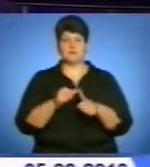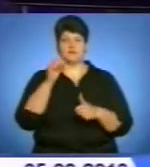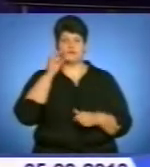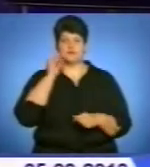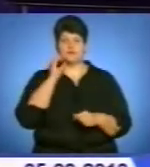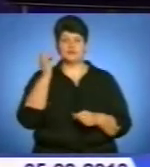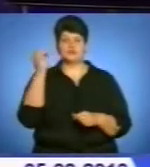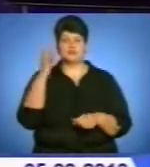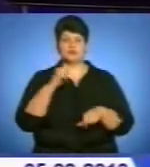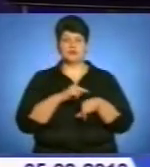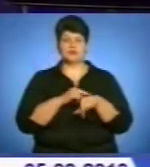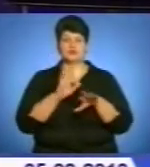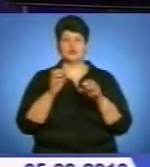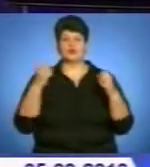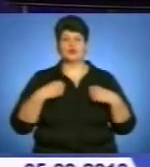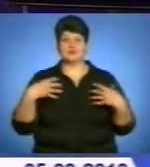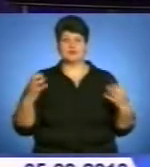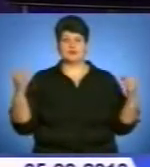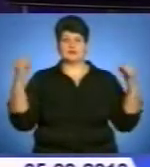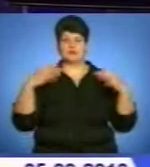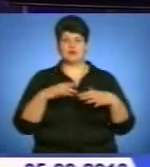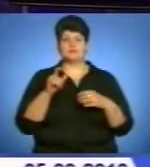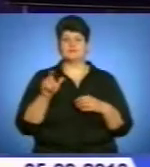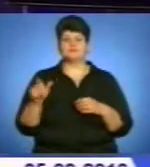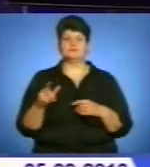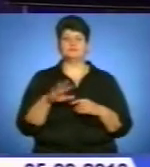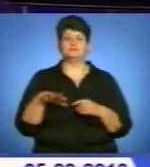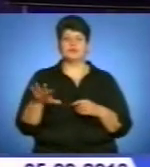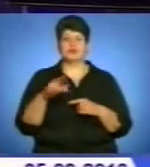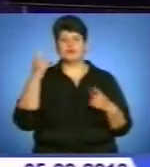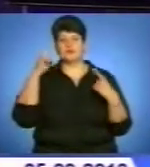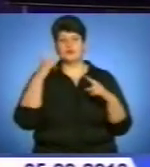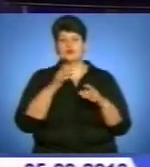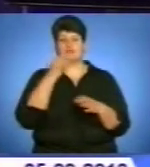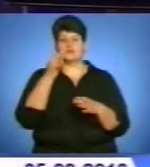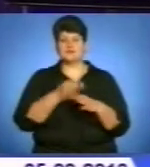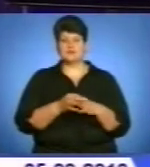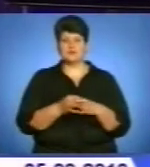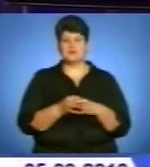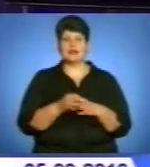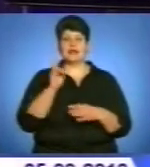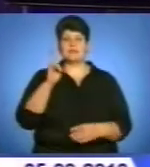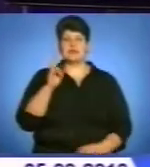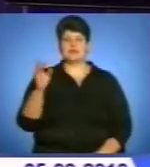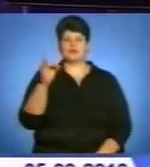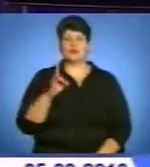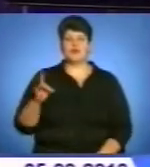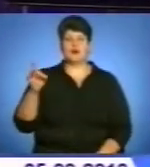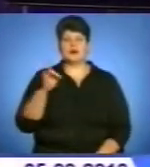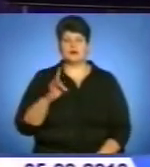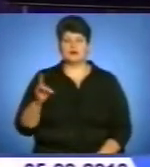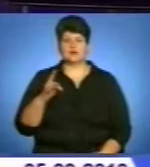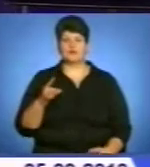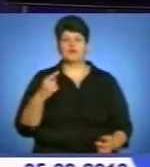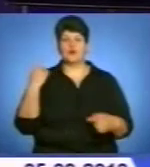14-й пройде урочисте зібрання громадськості краю і творчий звіт мистецьких та художніх колективів Кременецького району в